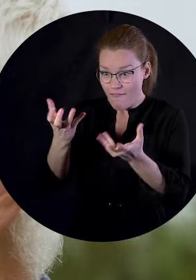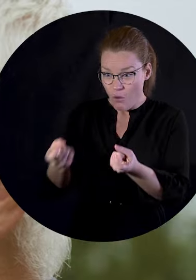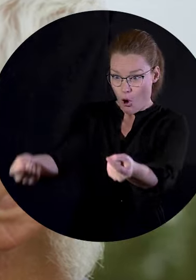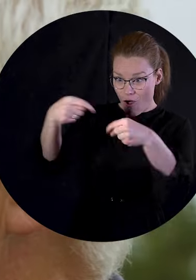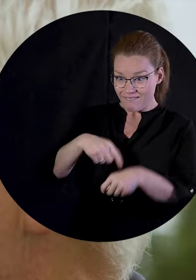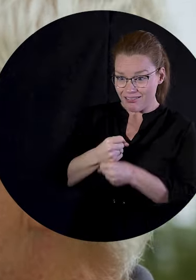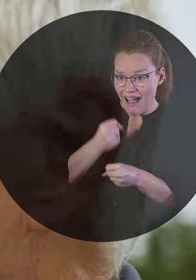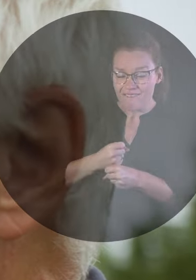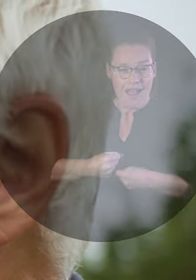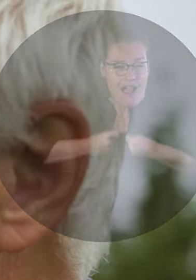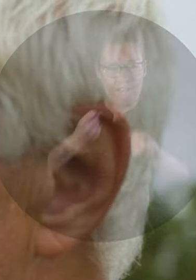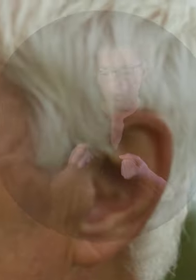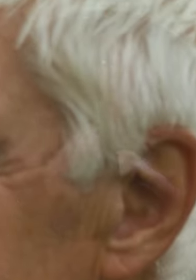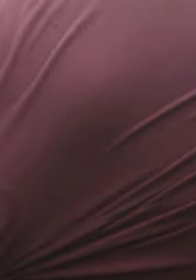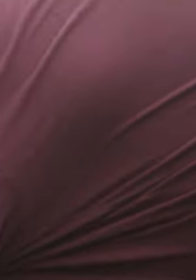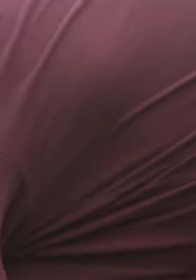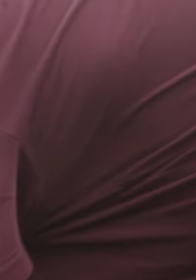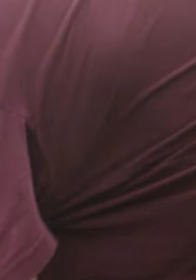revenir. Ils sont dévoués.